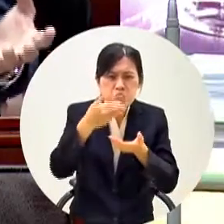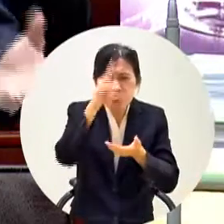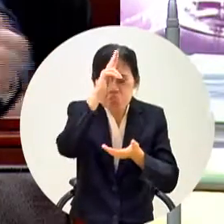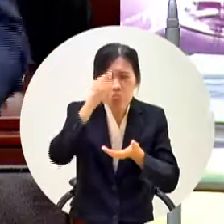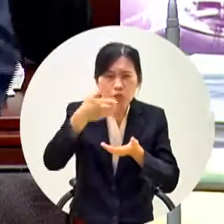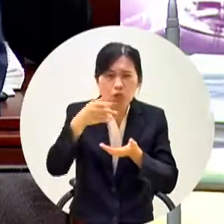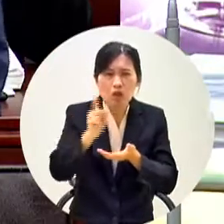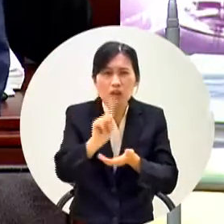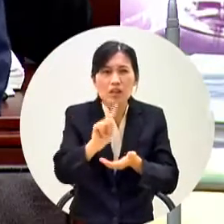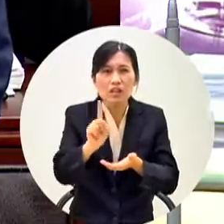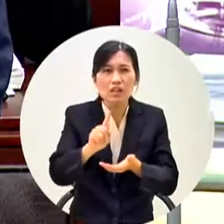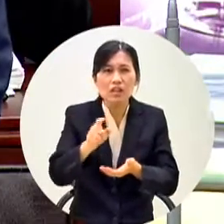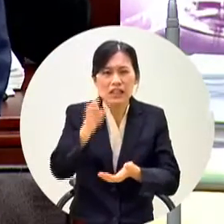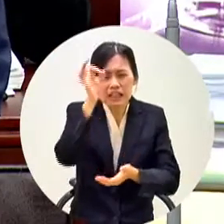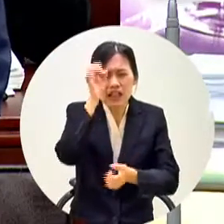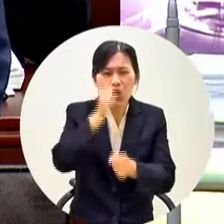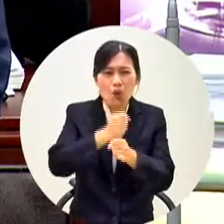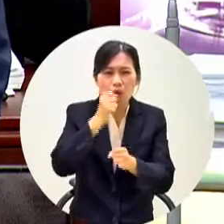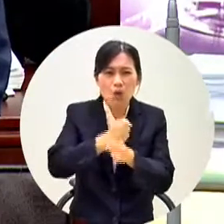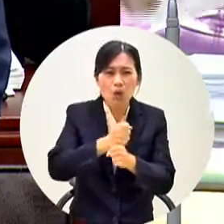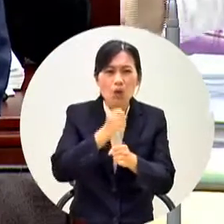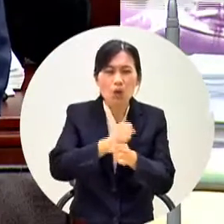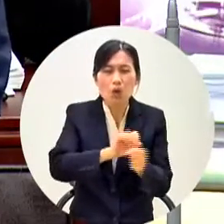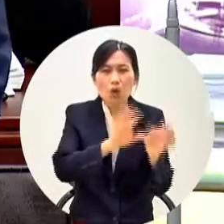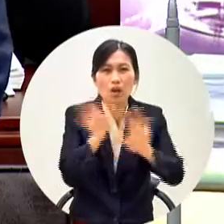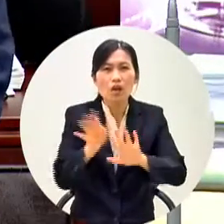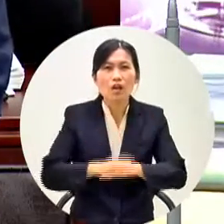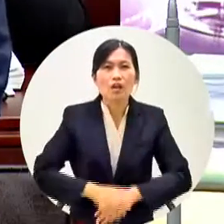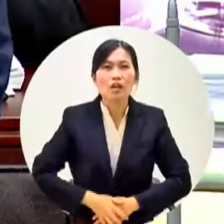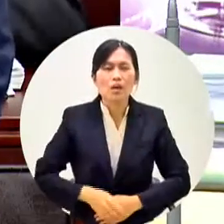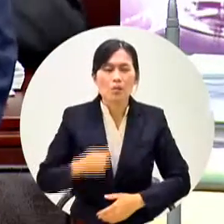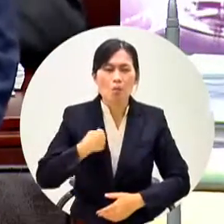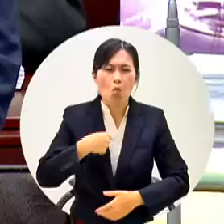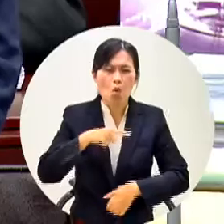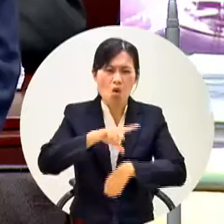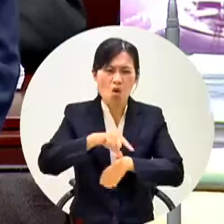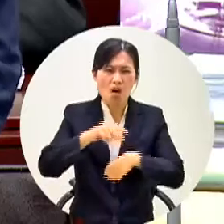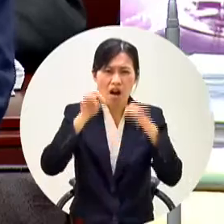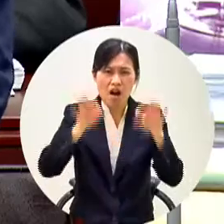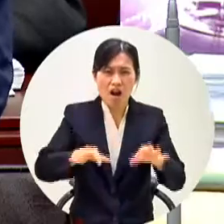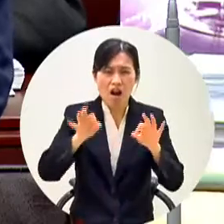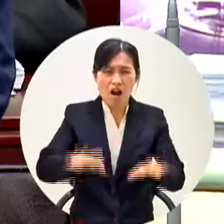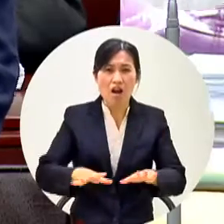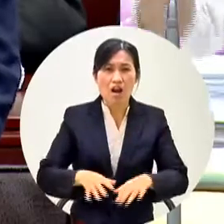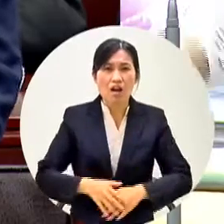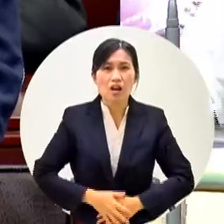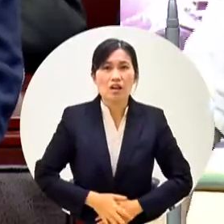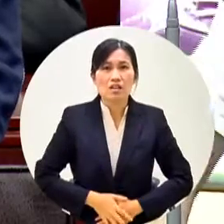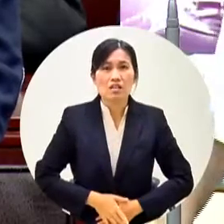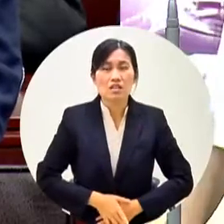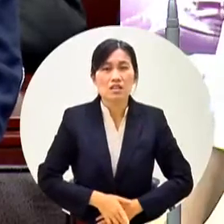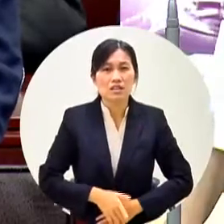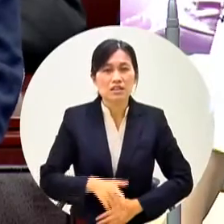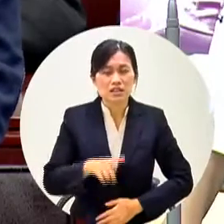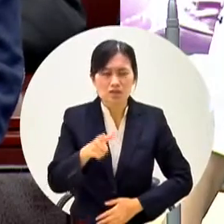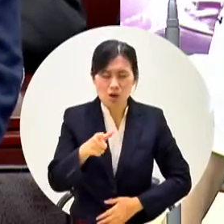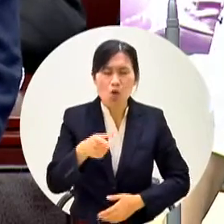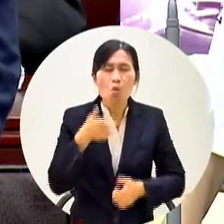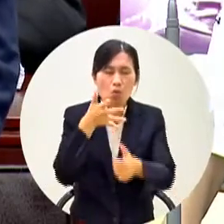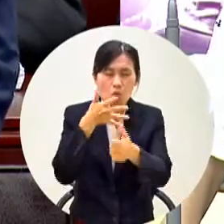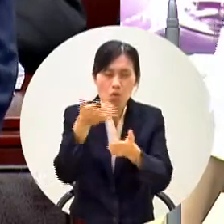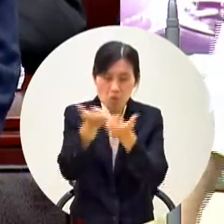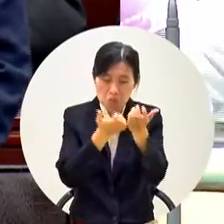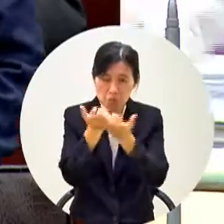嗎看這個工作的性質你就按打負標要問我的時間你是不是要再拆成324